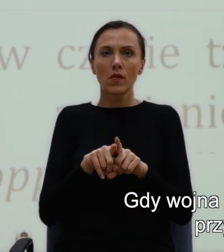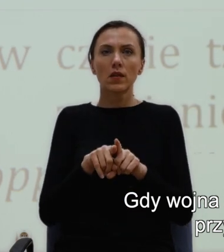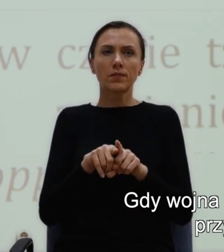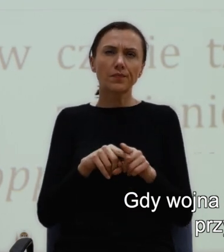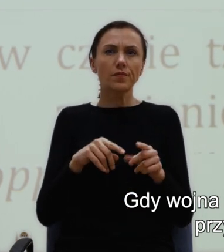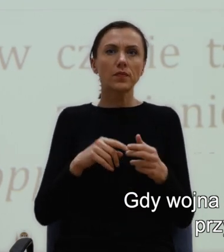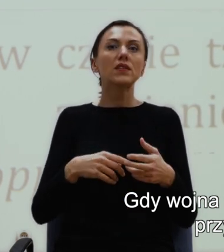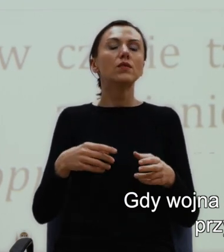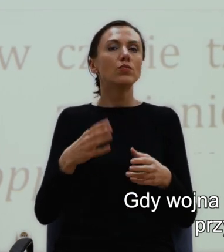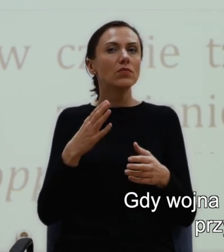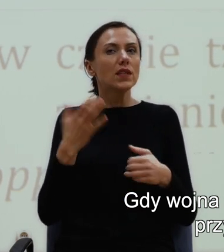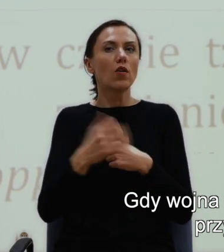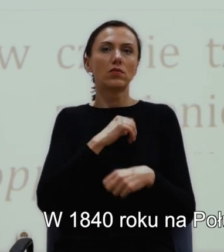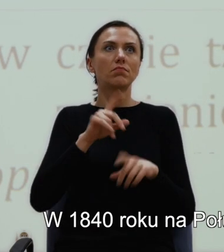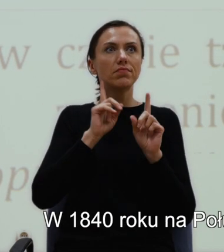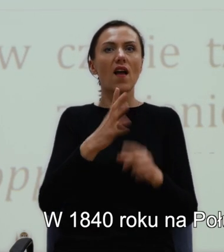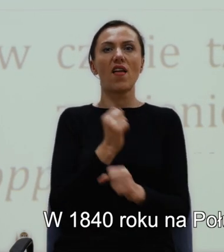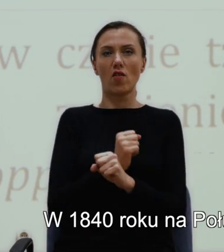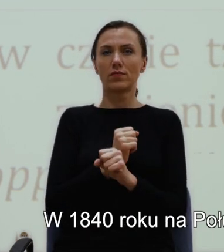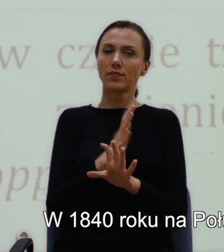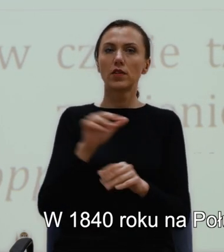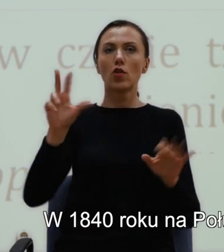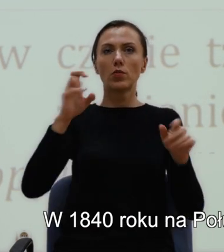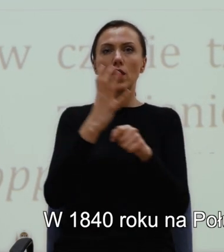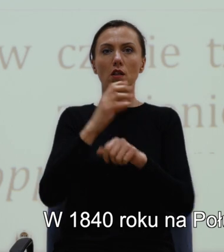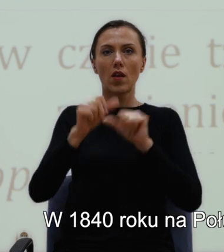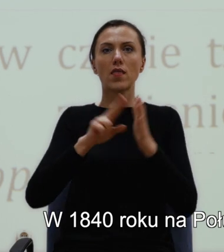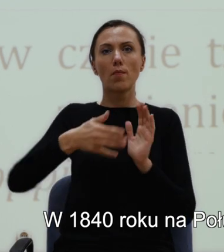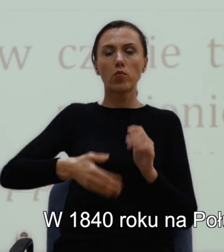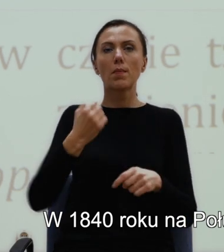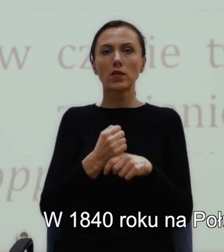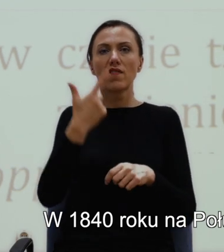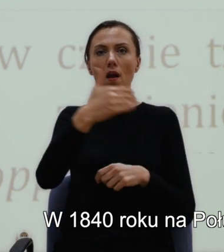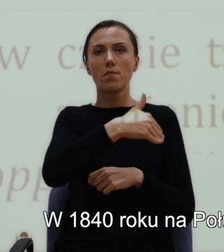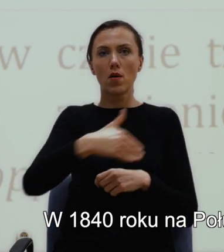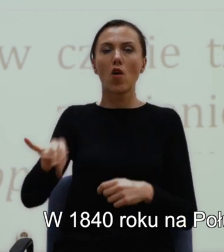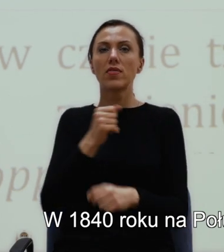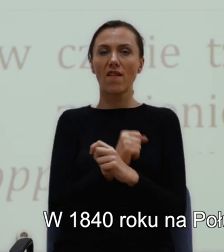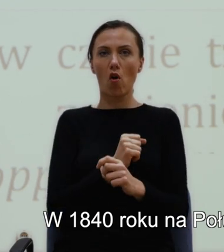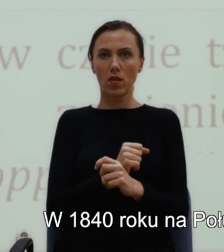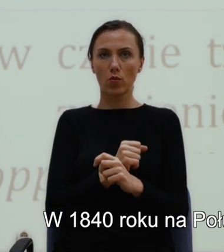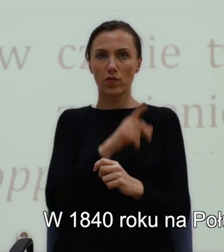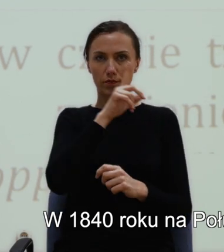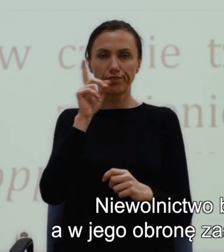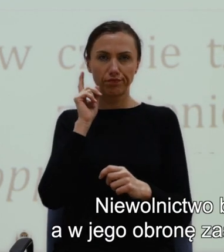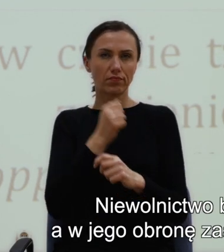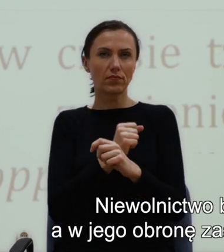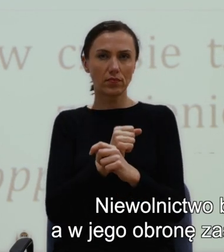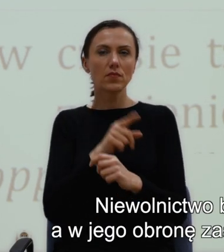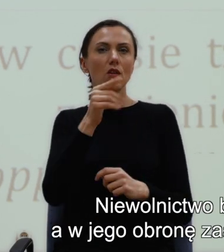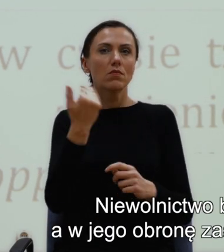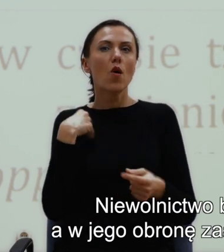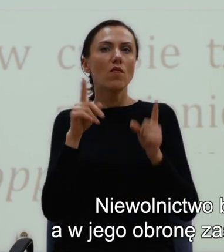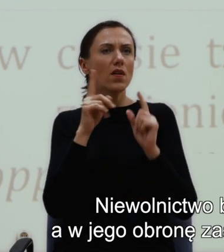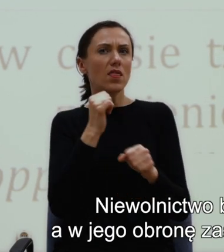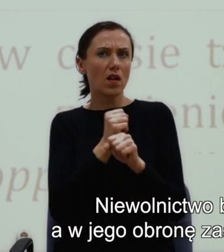przynajmniej w teorii, niewolnictwo. W 1840 roku na południu pracowały ponad 2 miliony niewolników. Niewolnictwo było